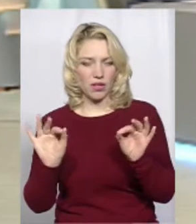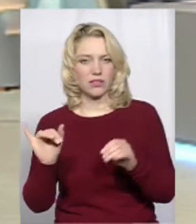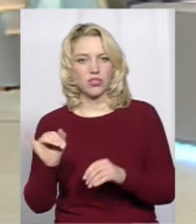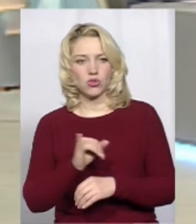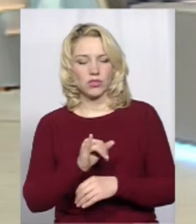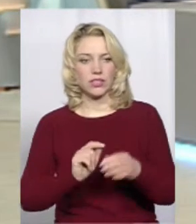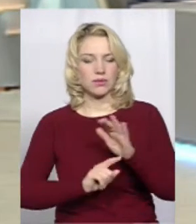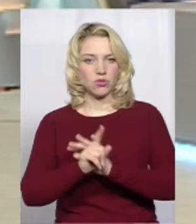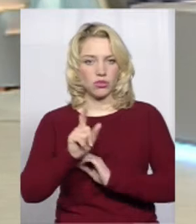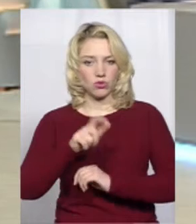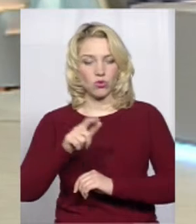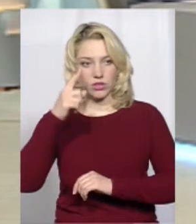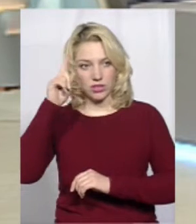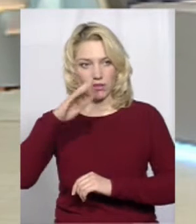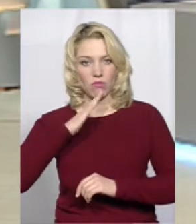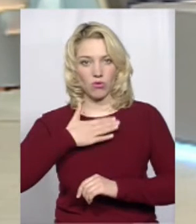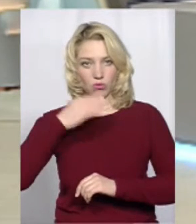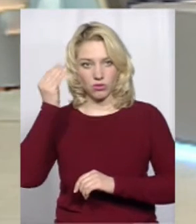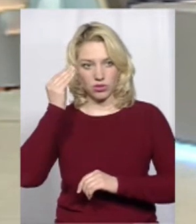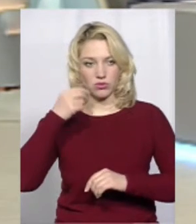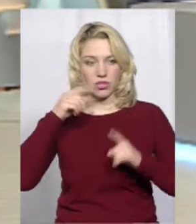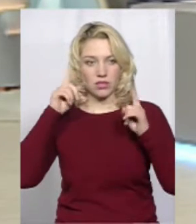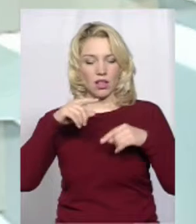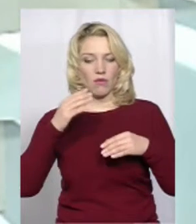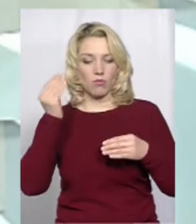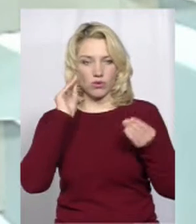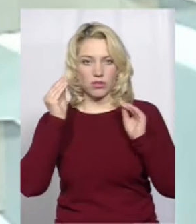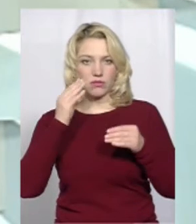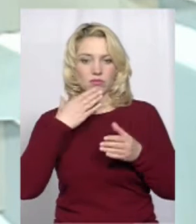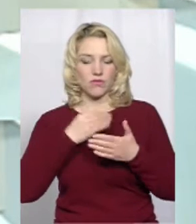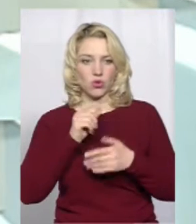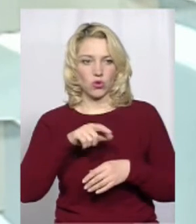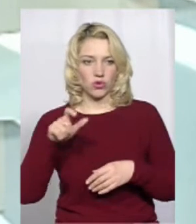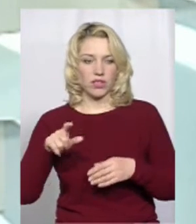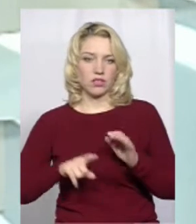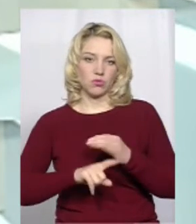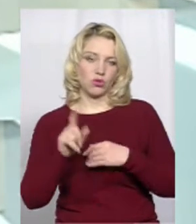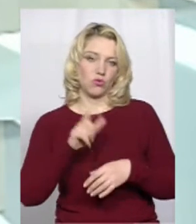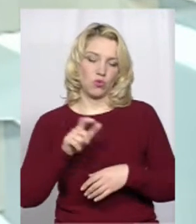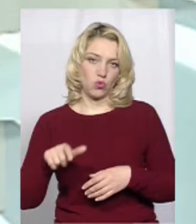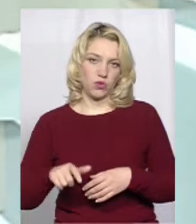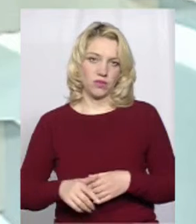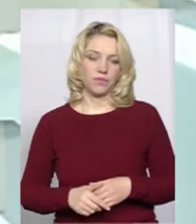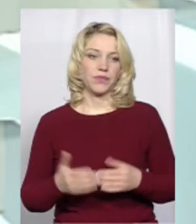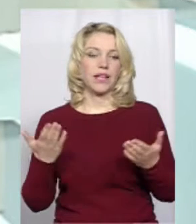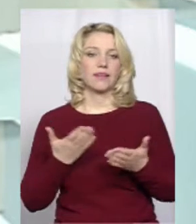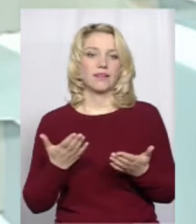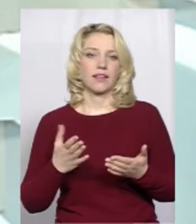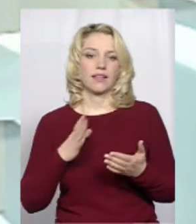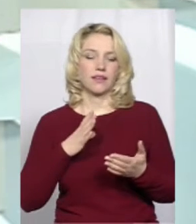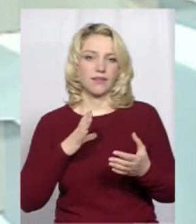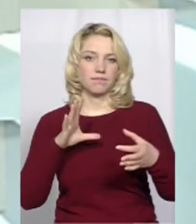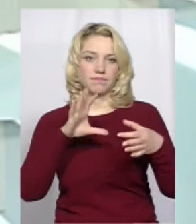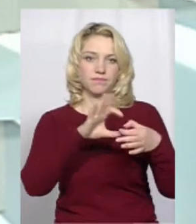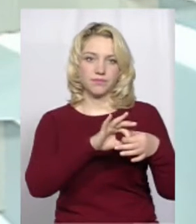спочатку люди знали мою позицію, я знав позицію своїх людей. Спочатку люди, які належали